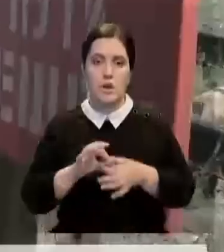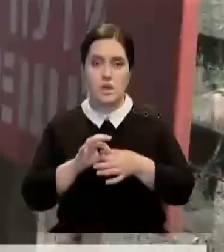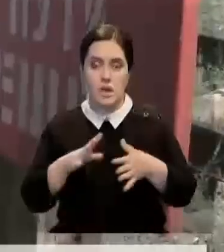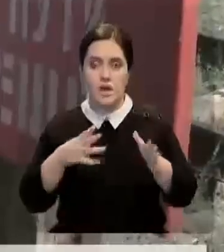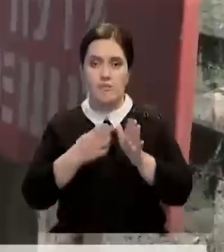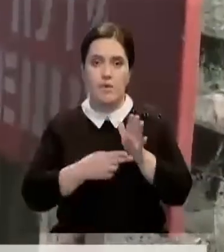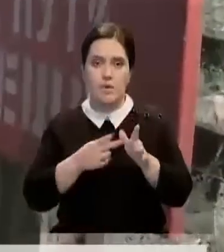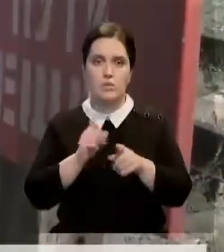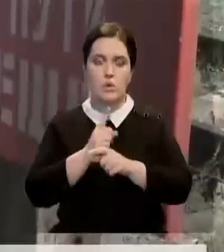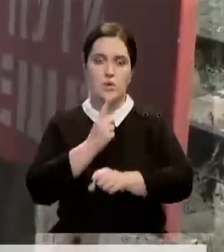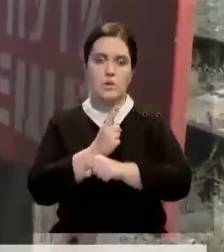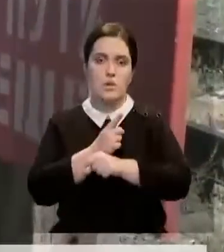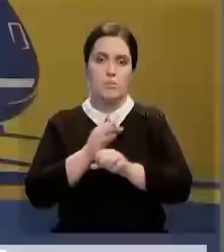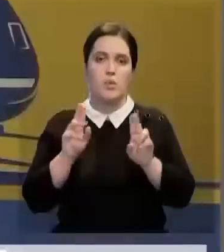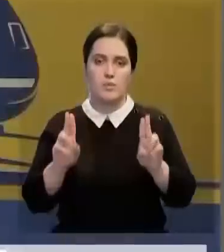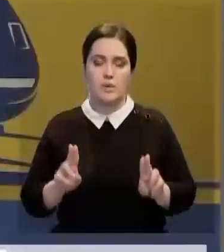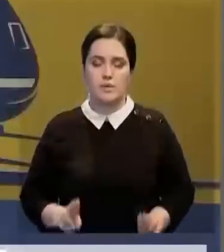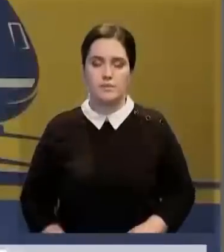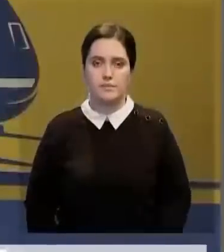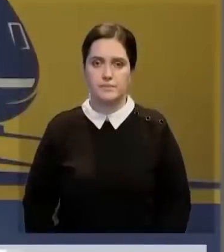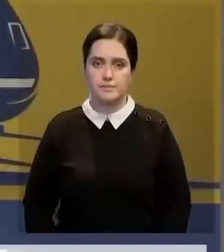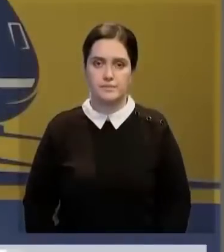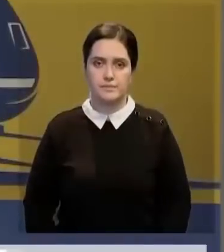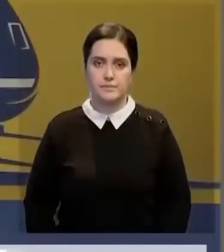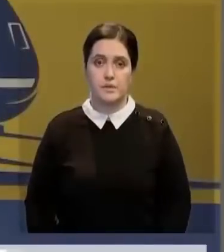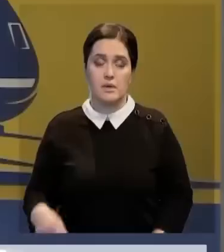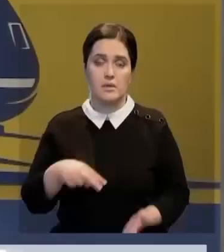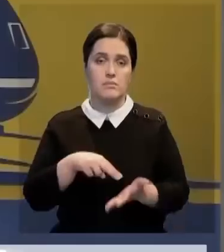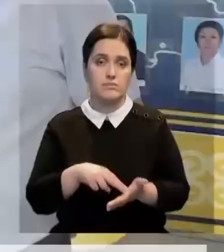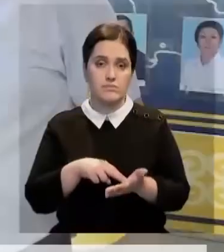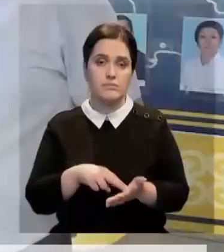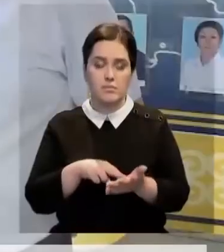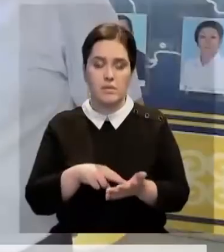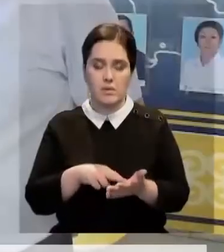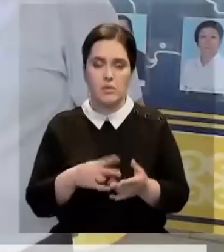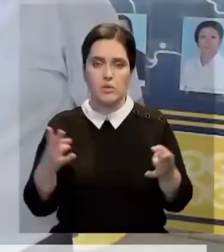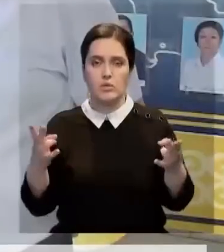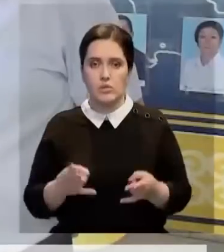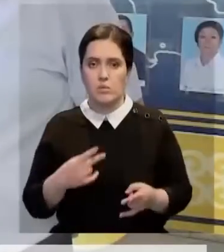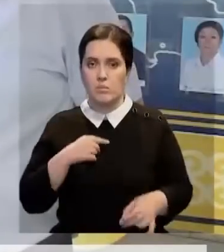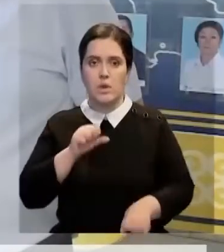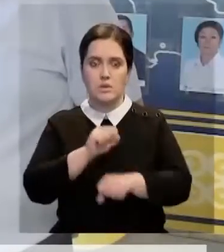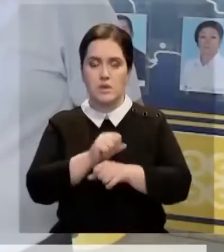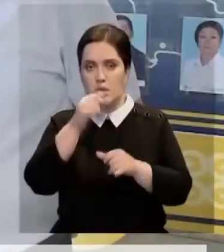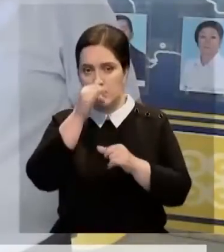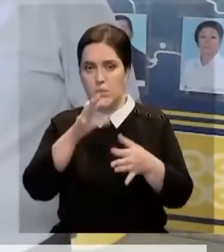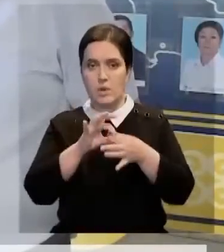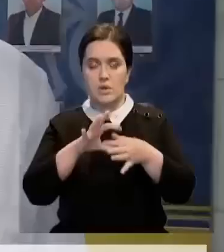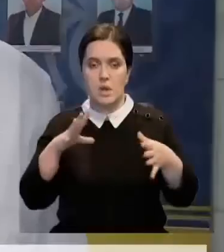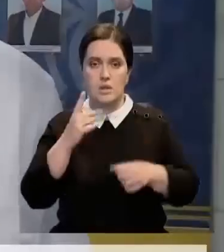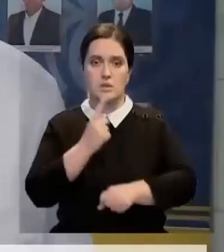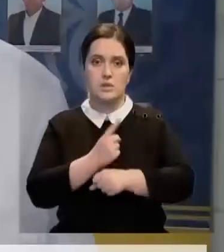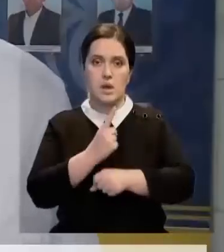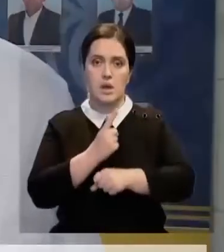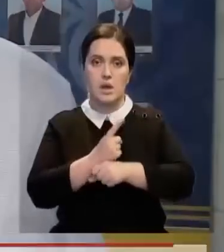вагонов также не допускается по правилам. Эти вагоны стоят по производственным необходимостям. Этот процесс мы остановить не можем. И расцеплять нельзя. Их на